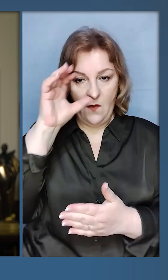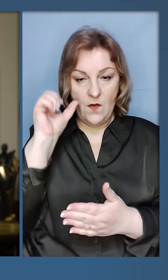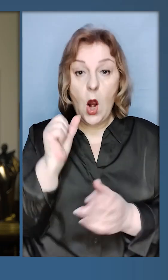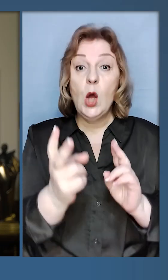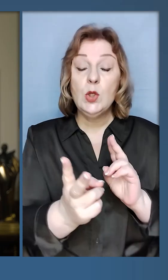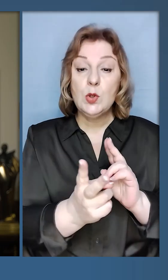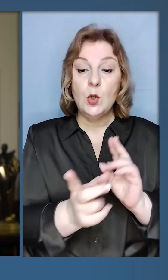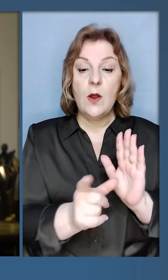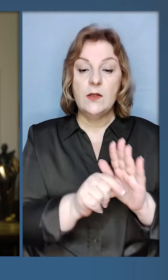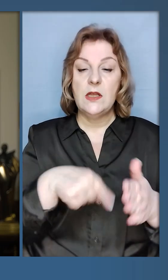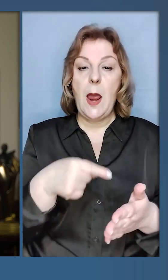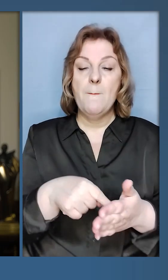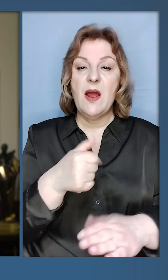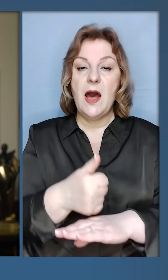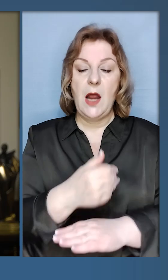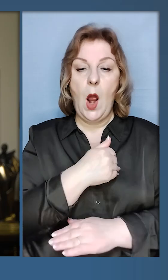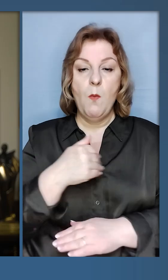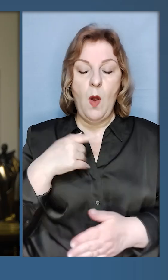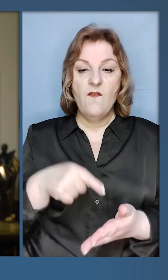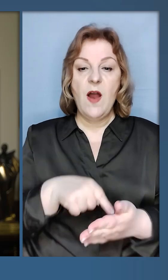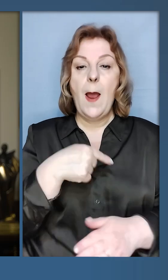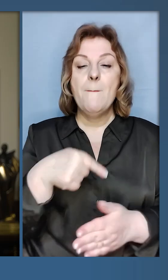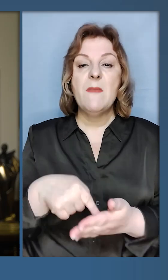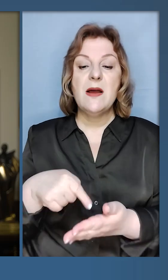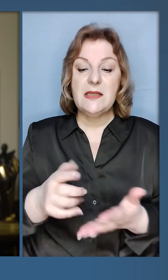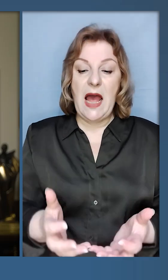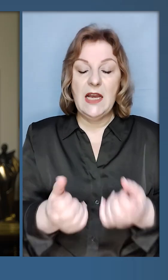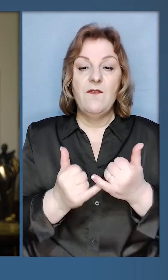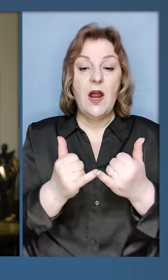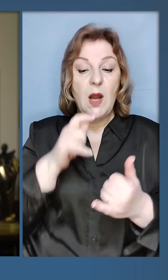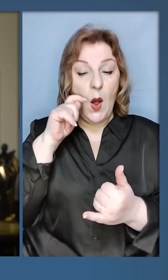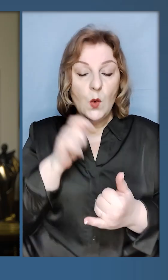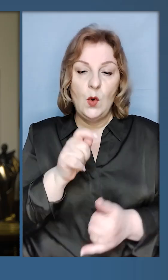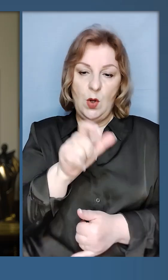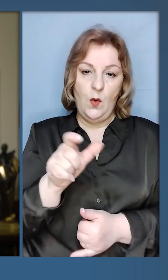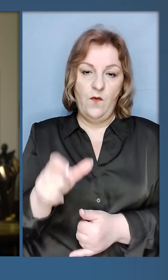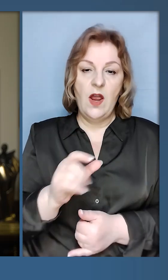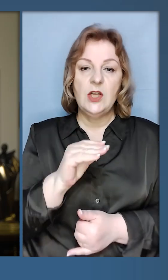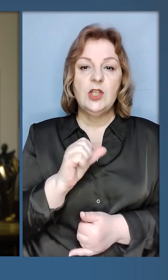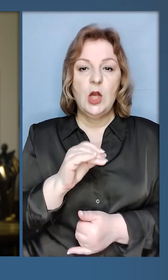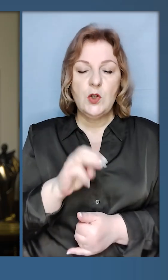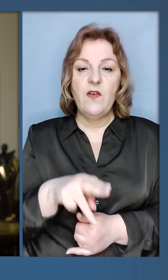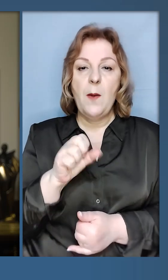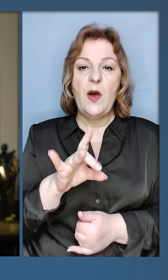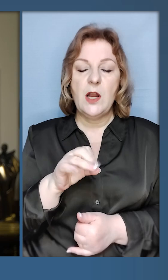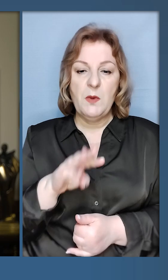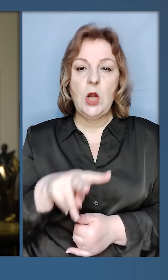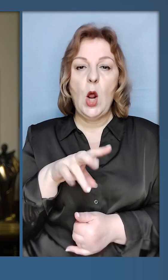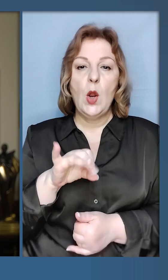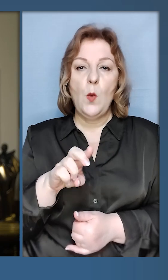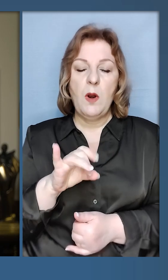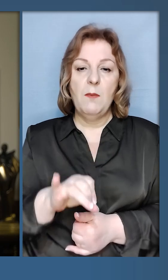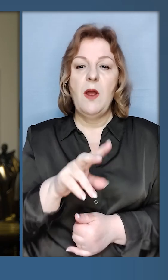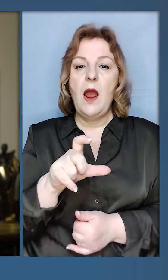вчора, майже вночі. Зустріч з мерами польських міст, міст-рятівників для України і українців – Жешов,